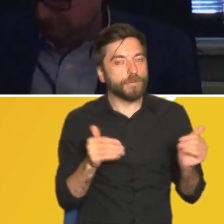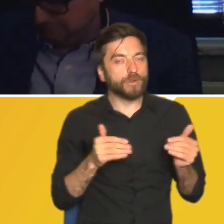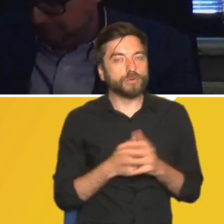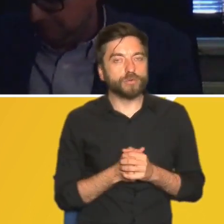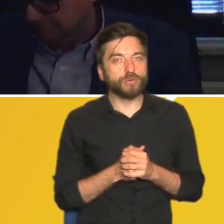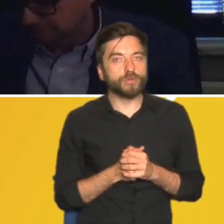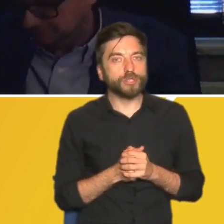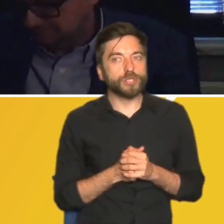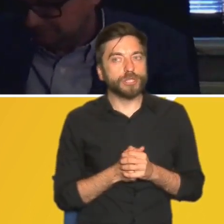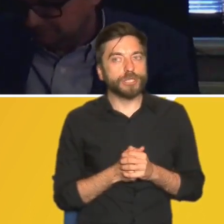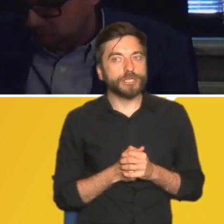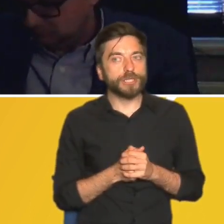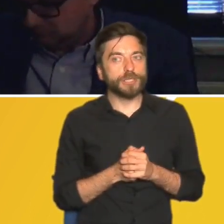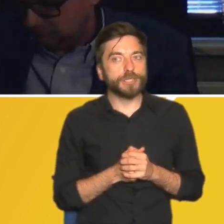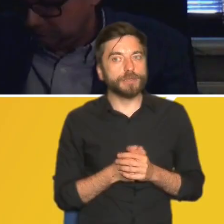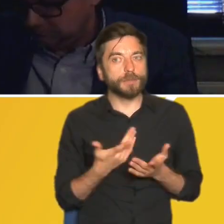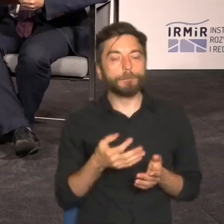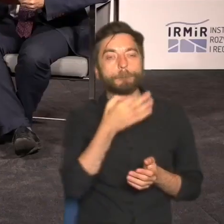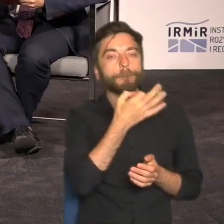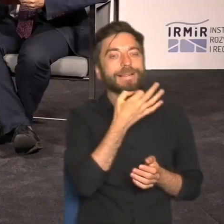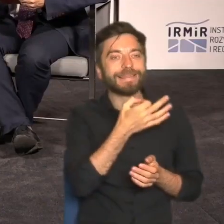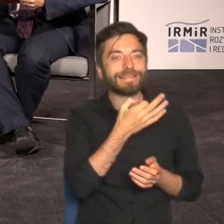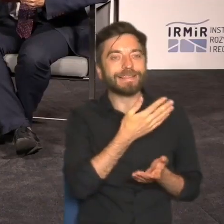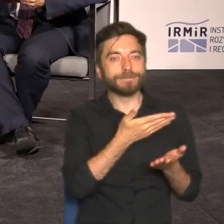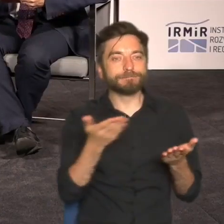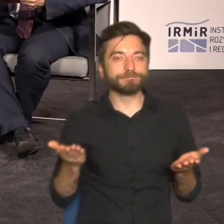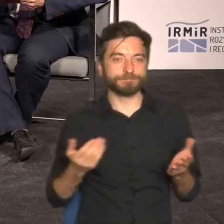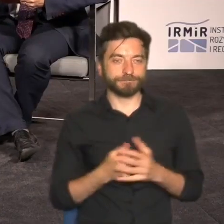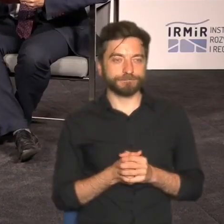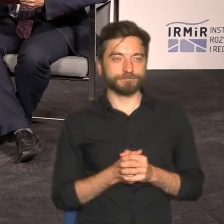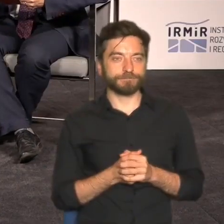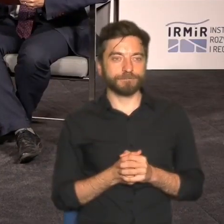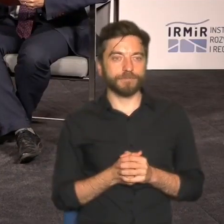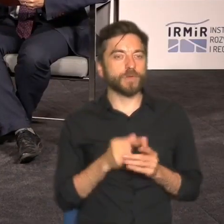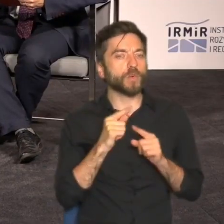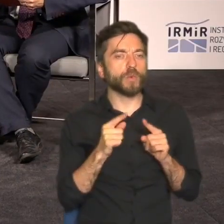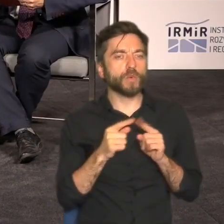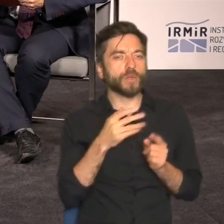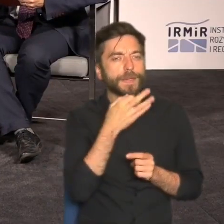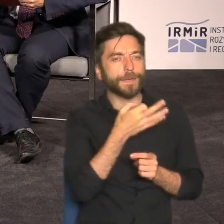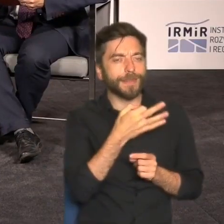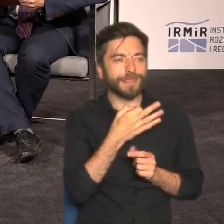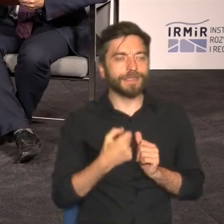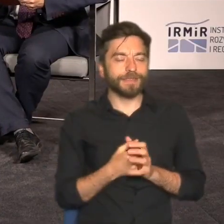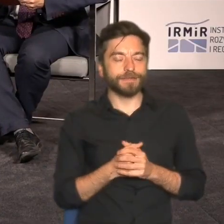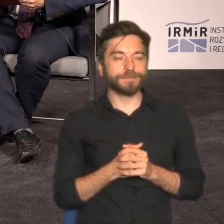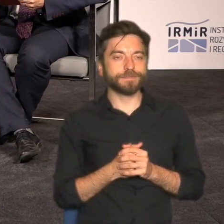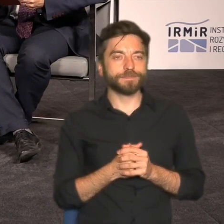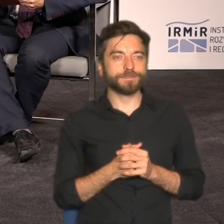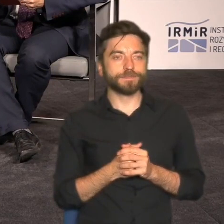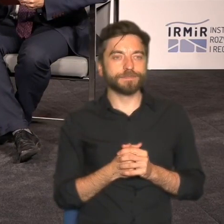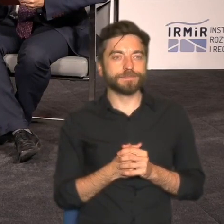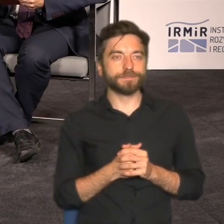tutaj też zadałbym pytanie przynajmniej po jakimś króciutkim pytaniu dotyczącym